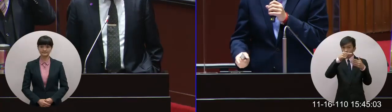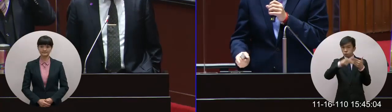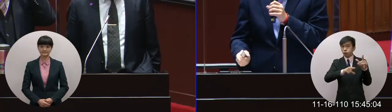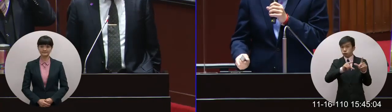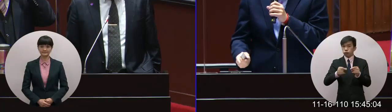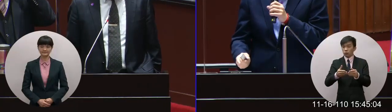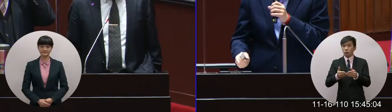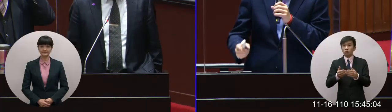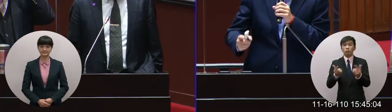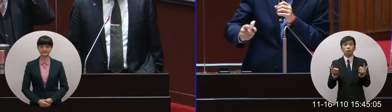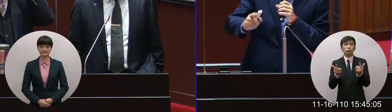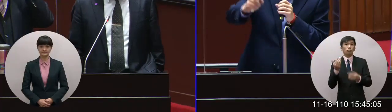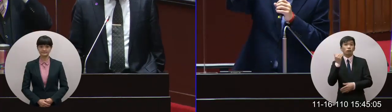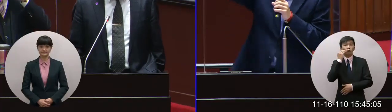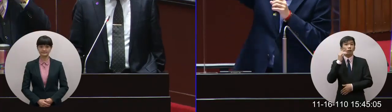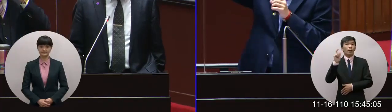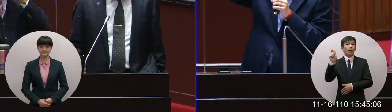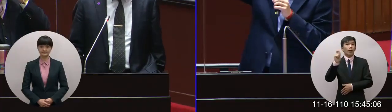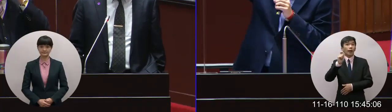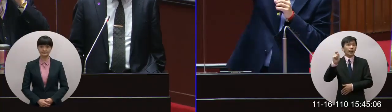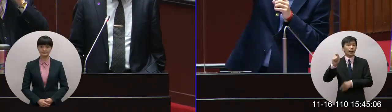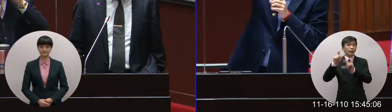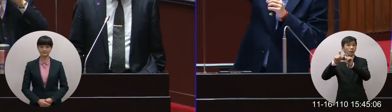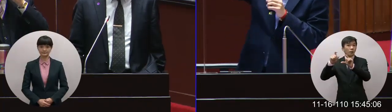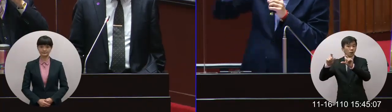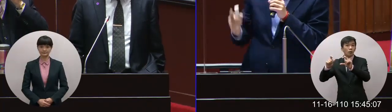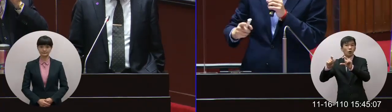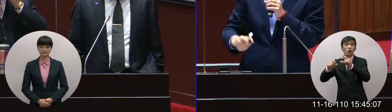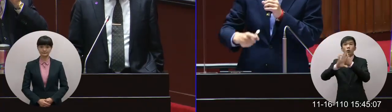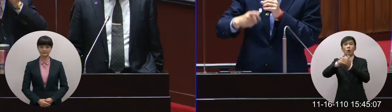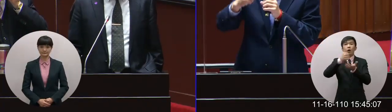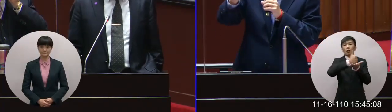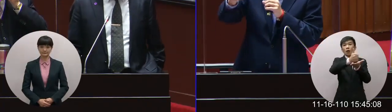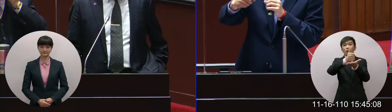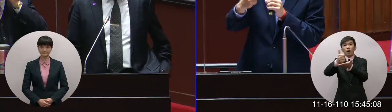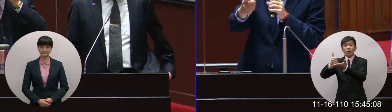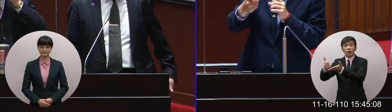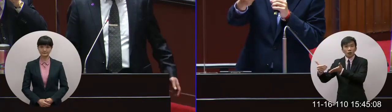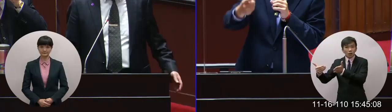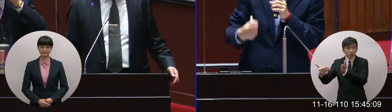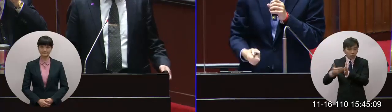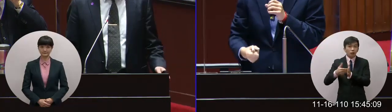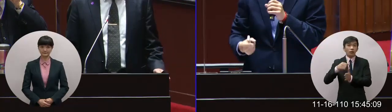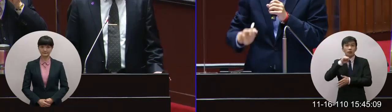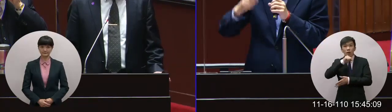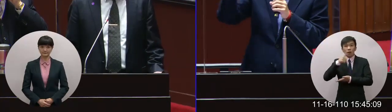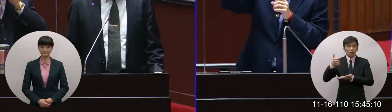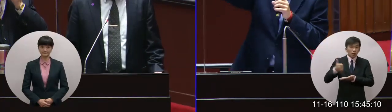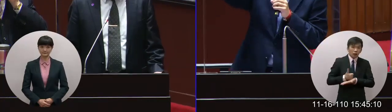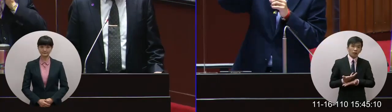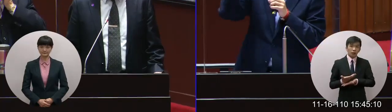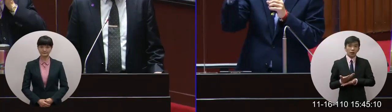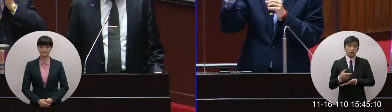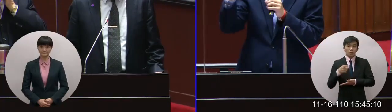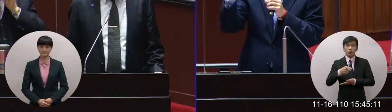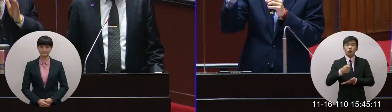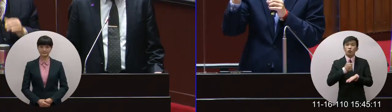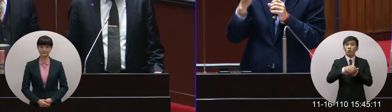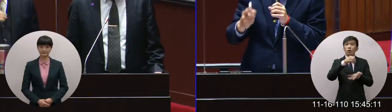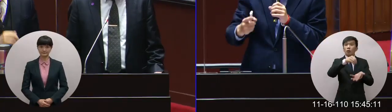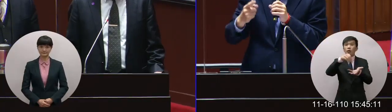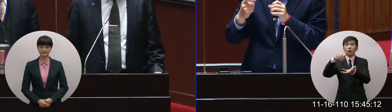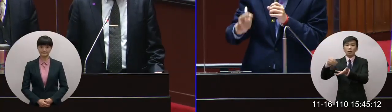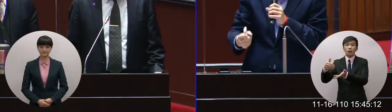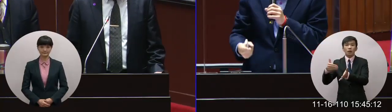的AZ出去繞了奇幻漂流坦白講你大概問你你知道你不會講他漂到哪裡去